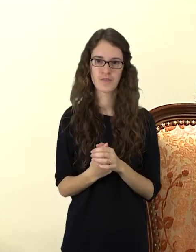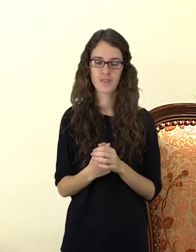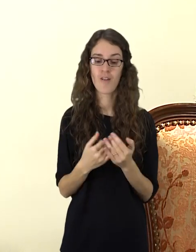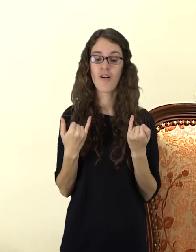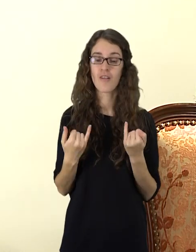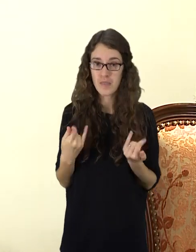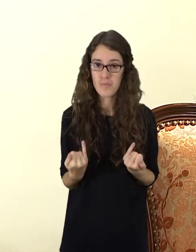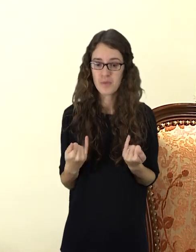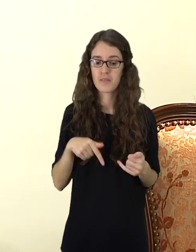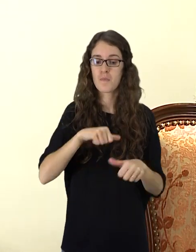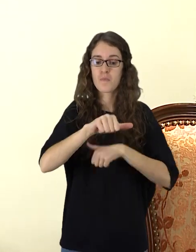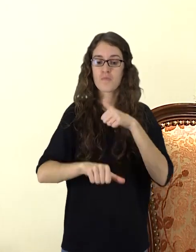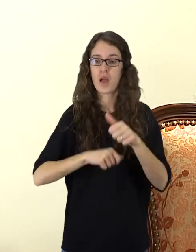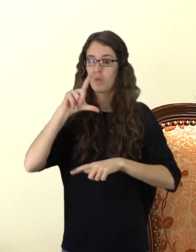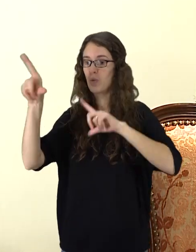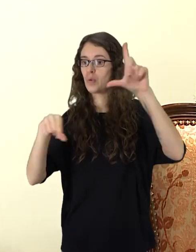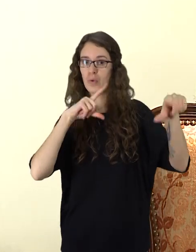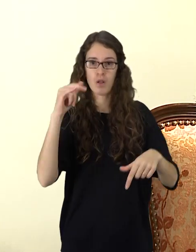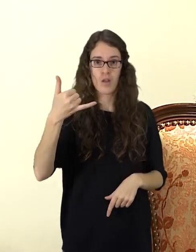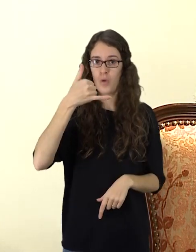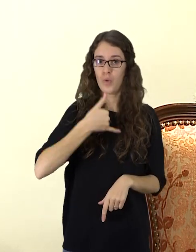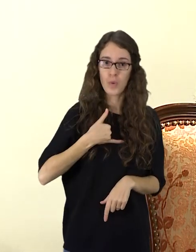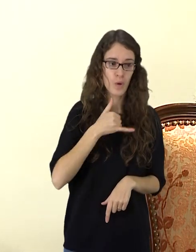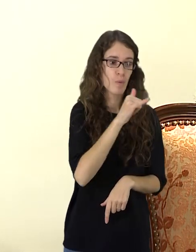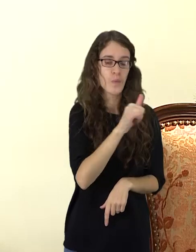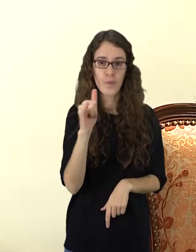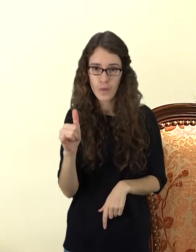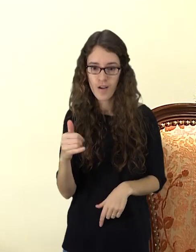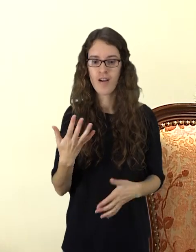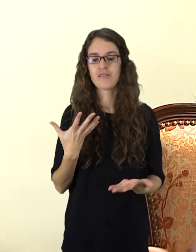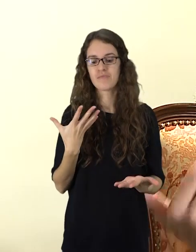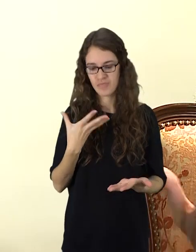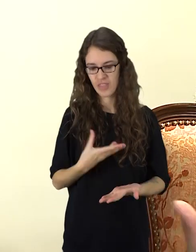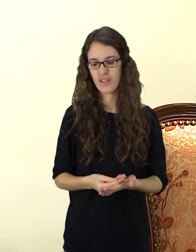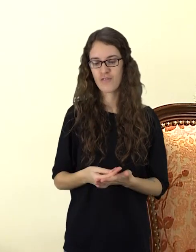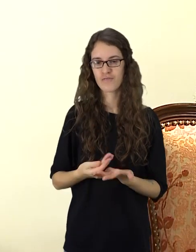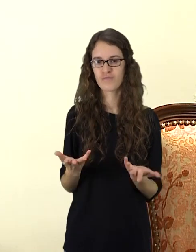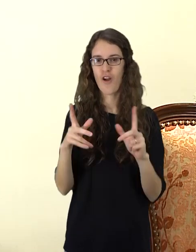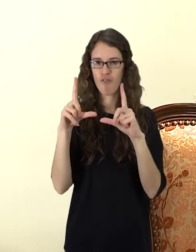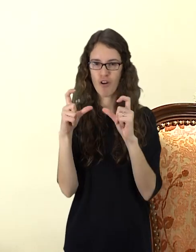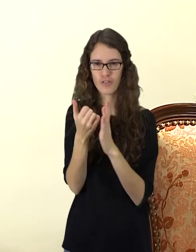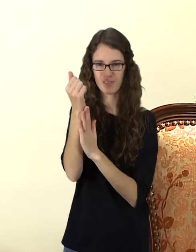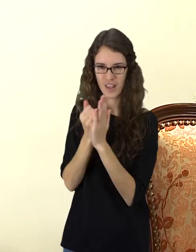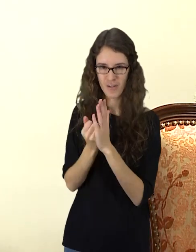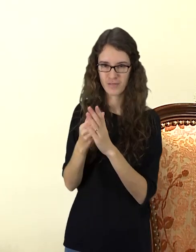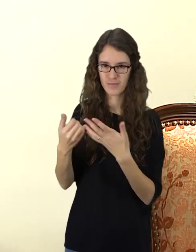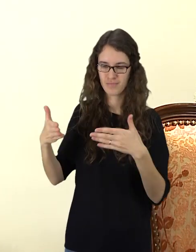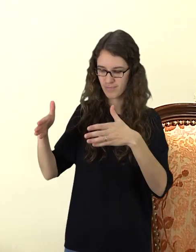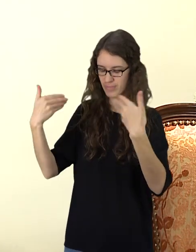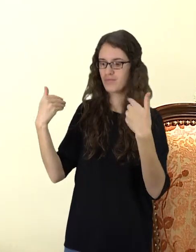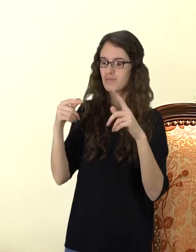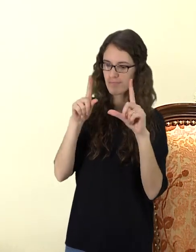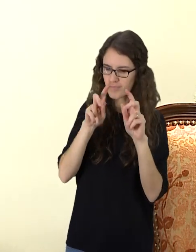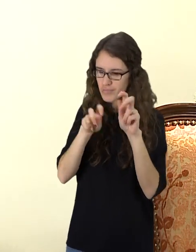negalėjom niekur išvažiuoti, tai aš atsiverčiau savo archyvinės nuotraukas ir pagalvojau,